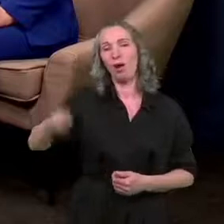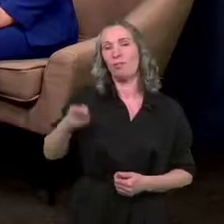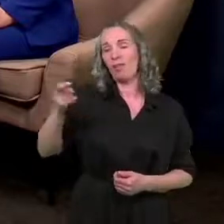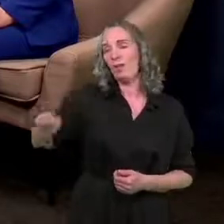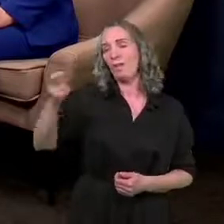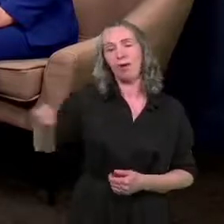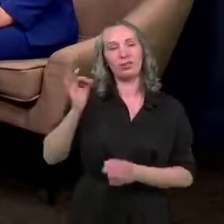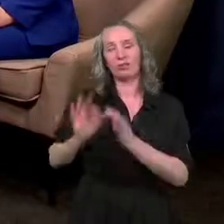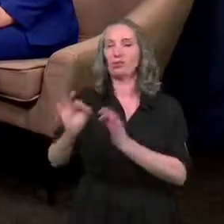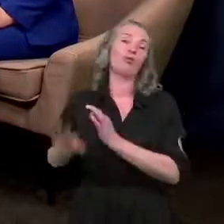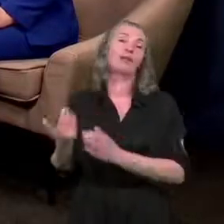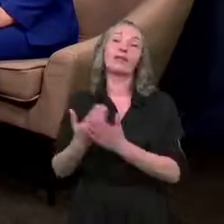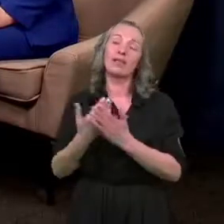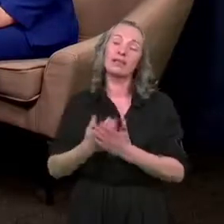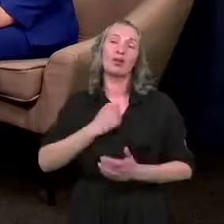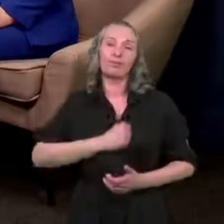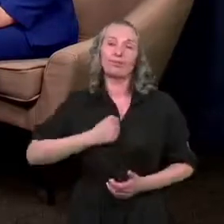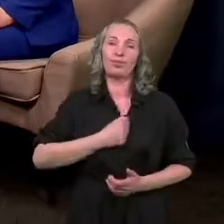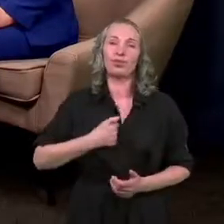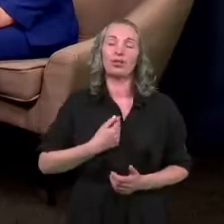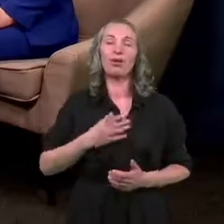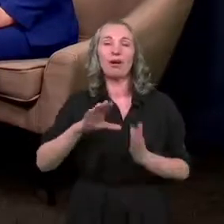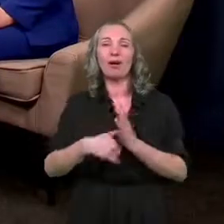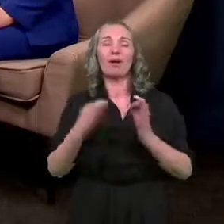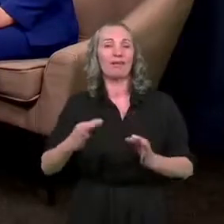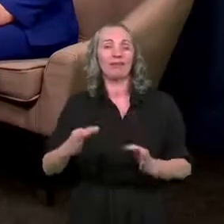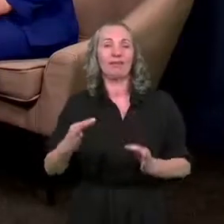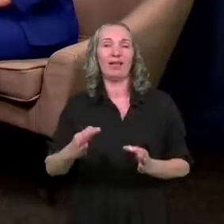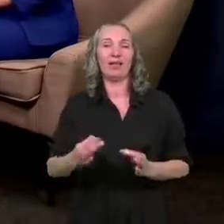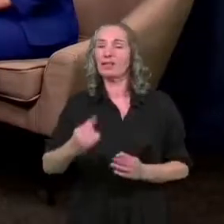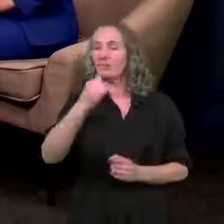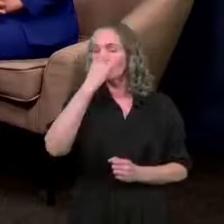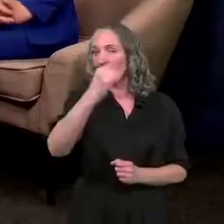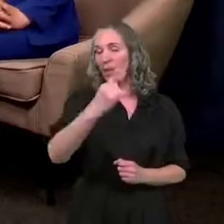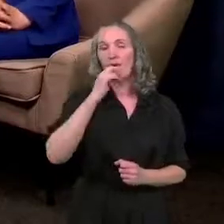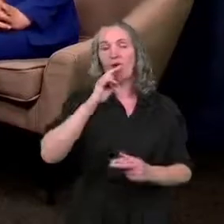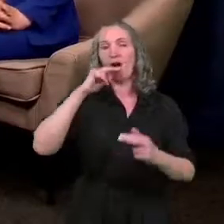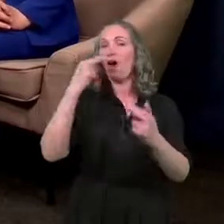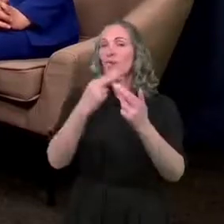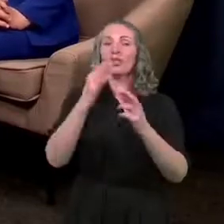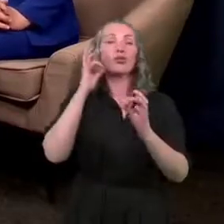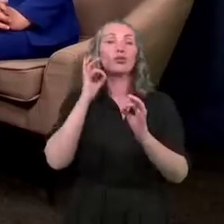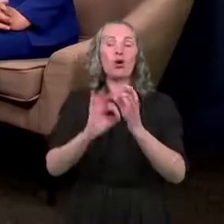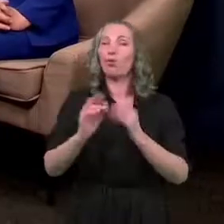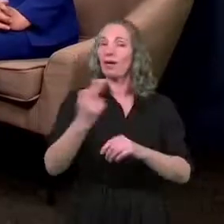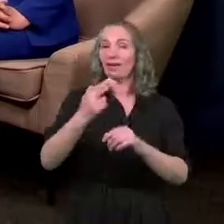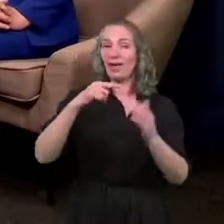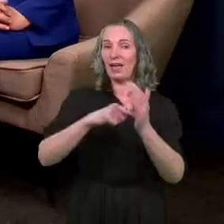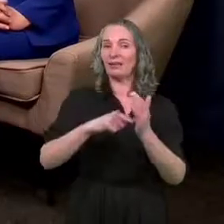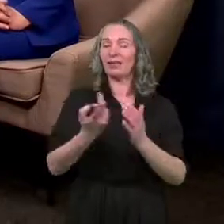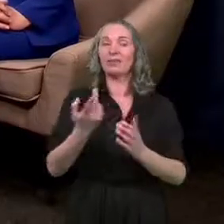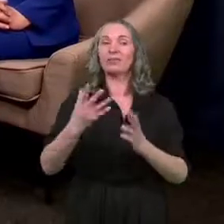czynszu. Dlatego też przykro mi, ale na ten moment nie mogę odpowiedzieć dokładnie, kiedy to będzie.